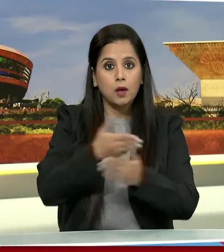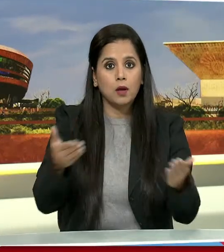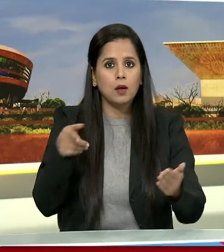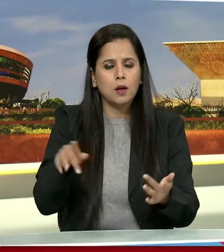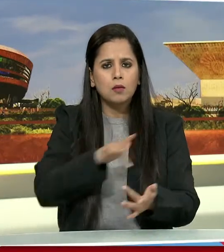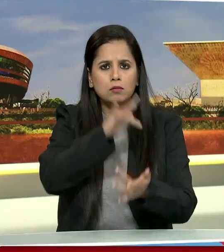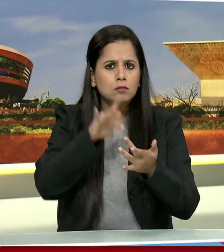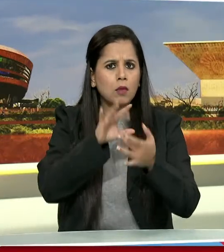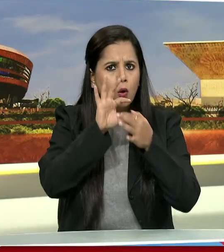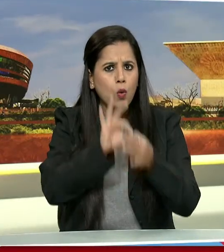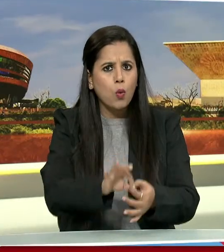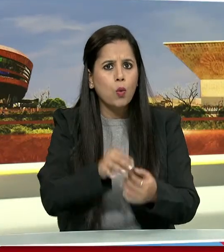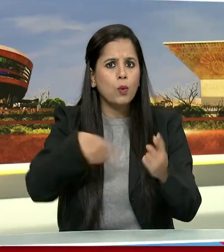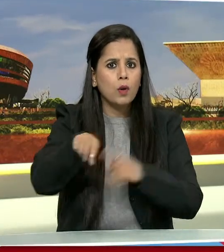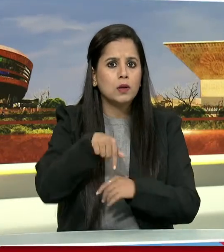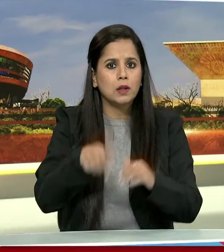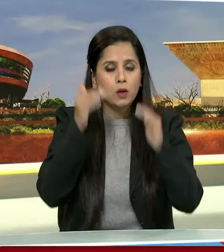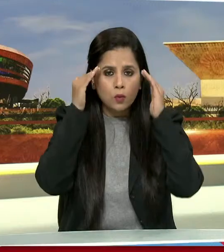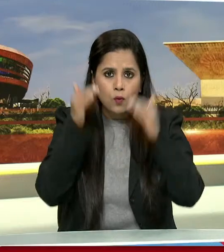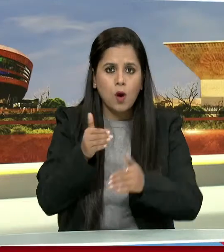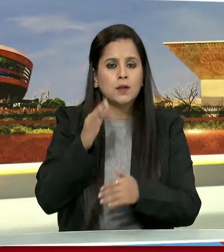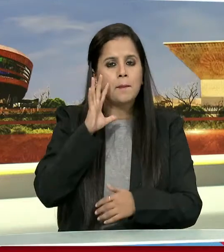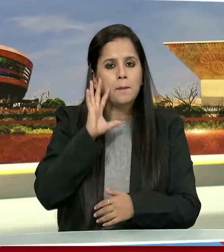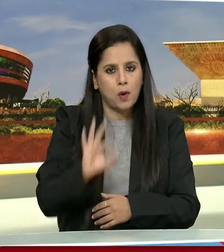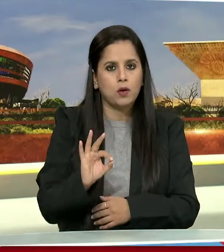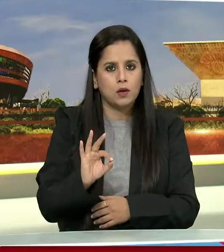केंद्रित बनाने पर दिया जोर